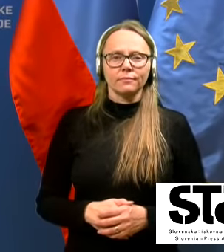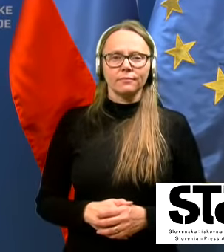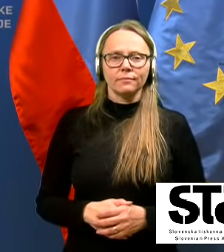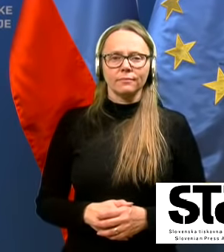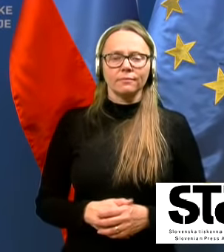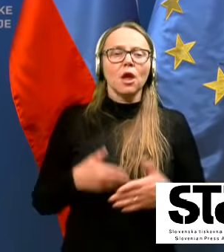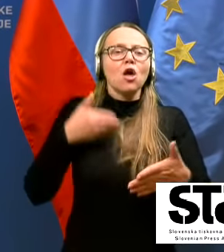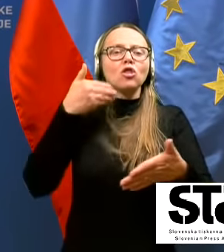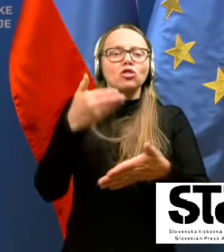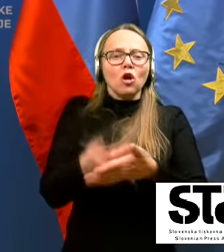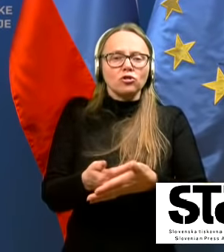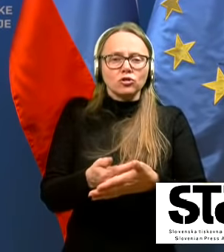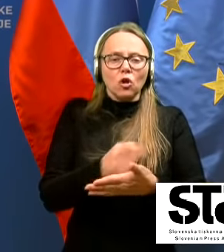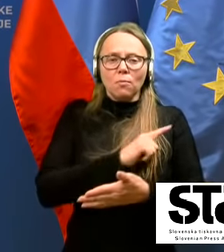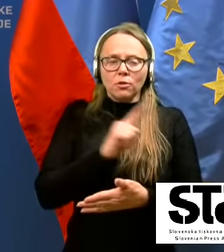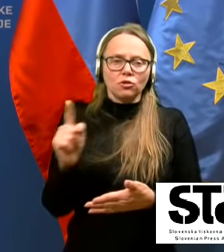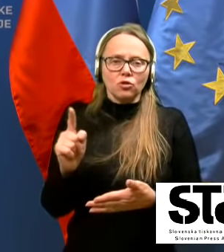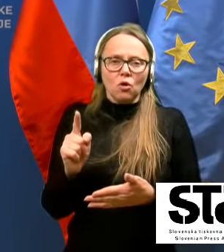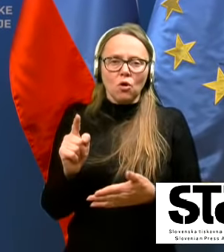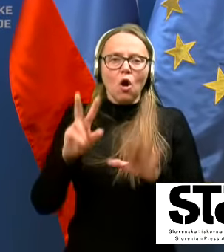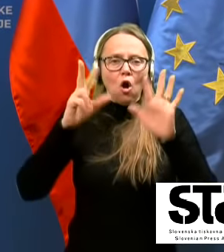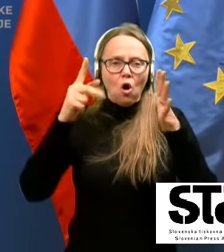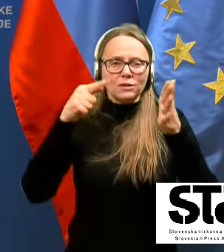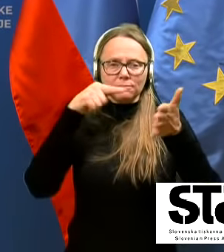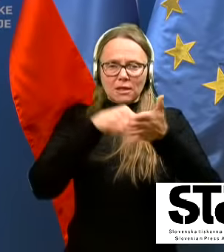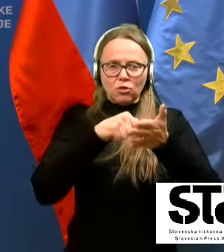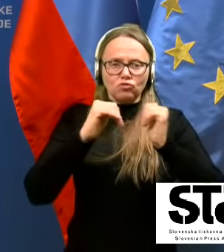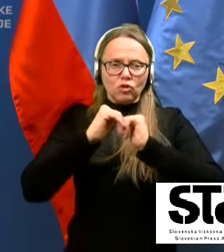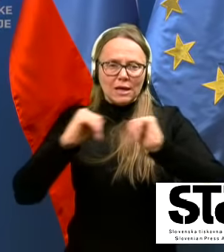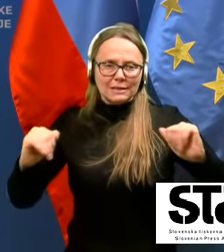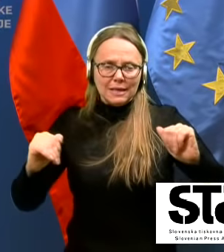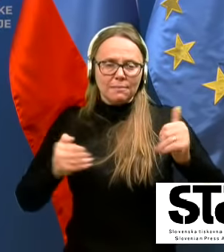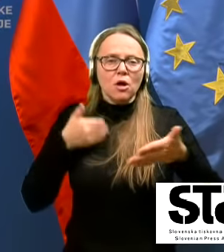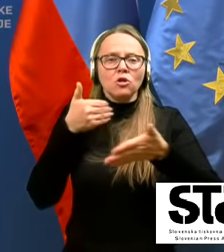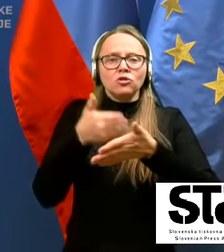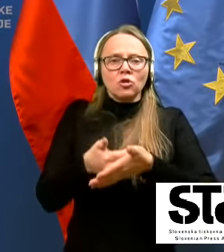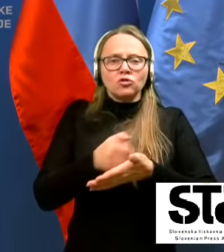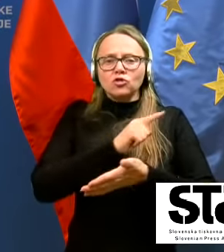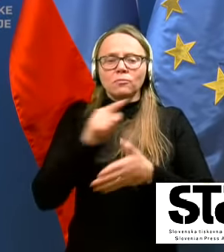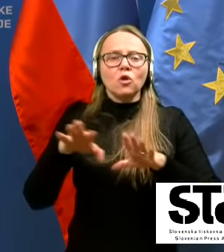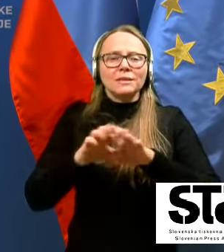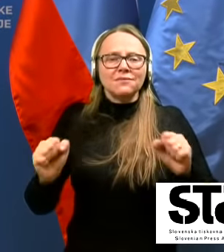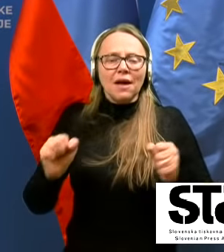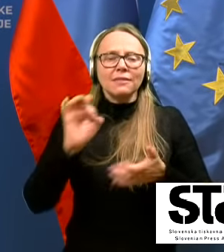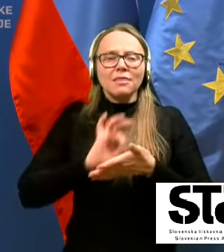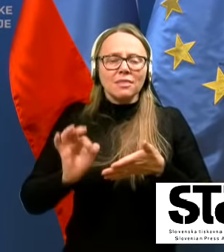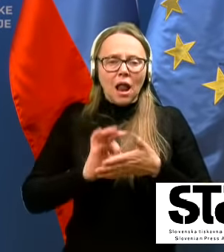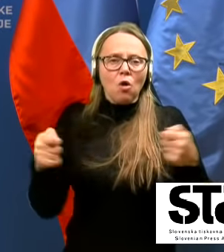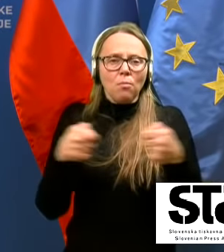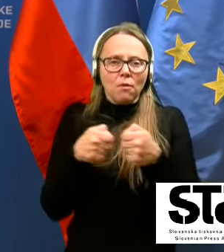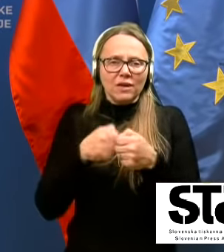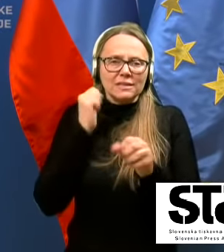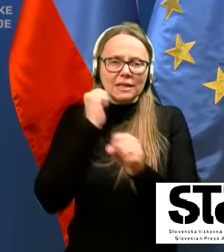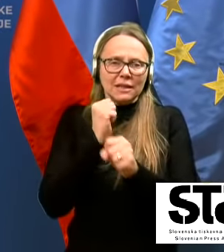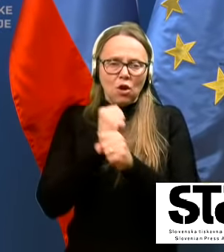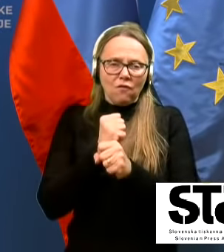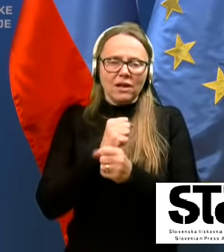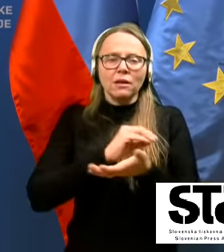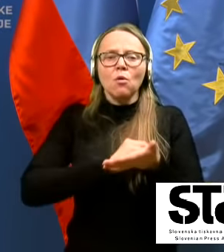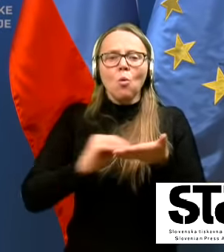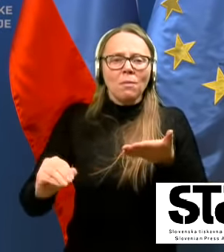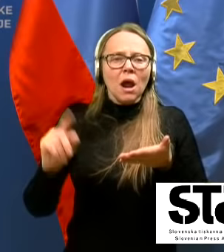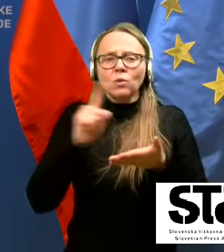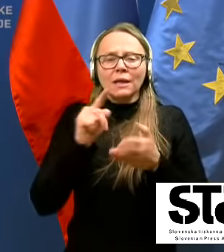Dostop do osma točka izjem, dostop do izvajena nalog, povezanih z delovanjem upravnih